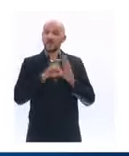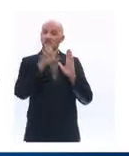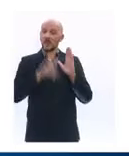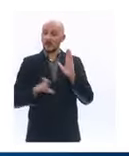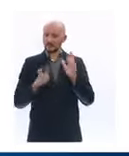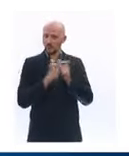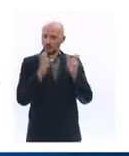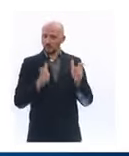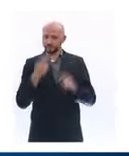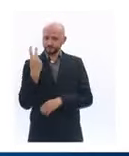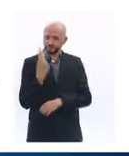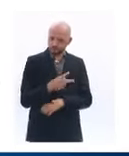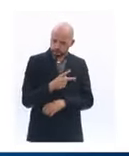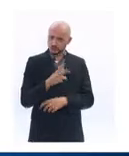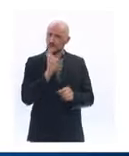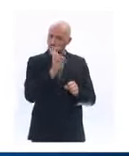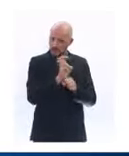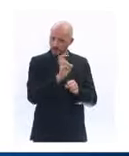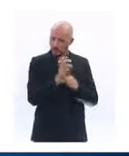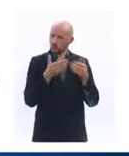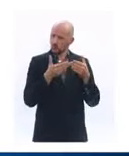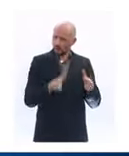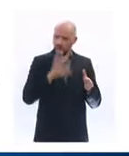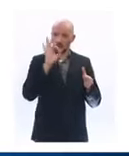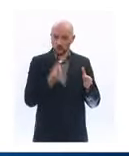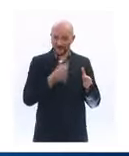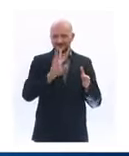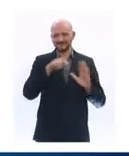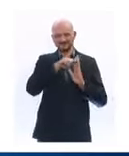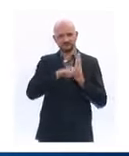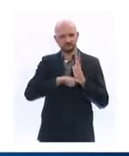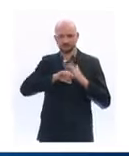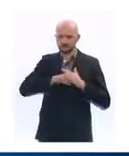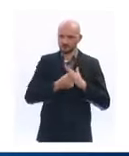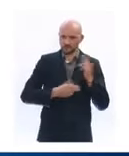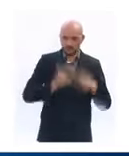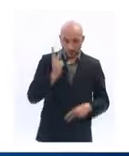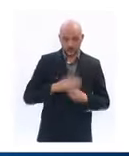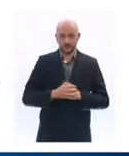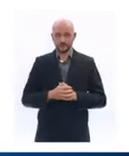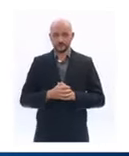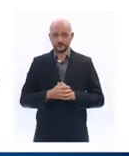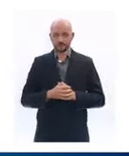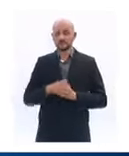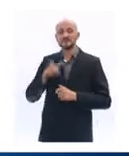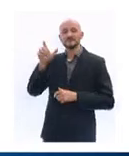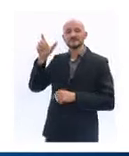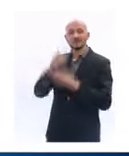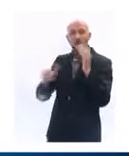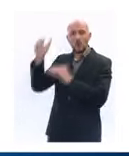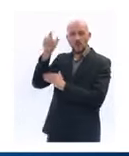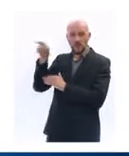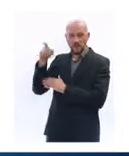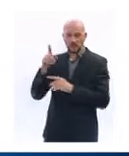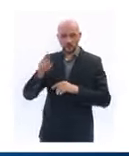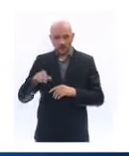avec un protocole renforcé. Les employeurs doivent inciter leurs salariés à télécharger tous anti-Covid